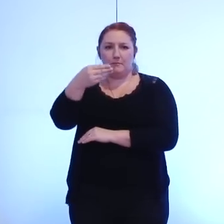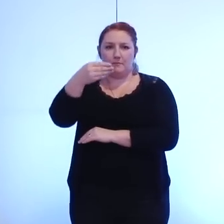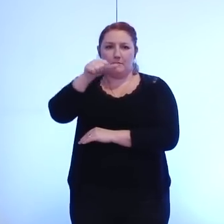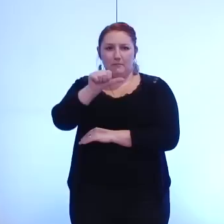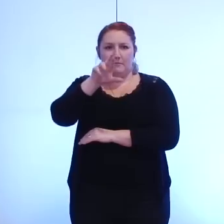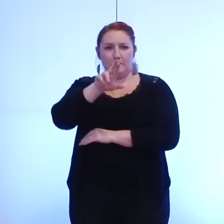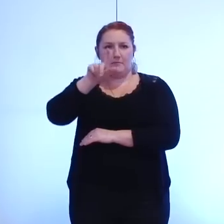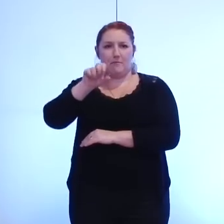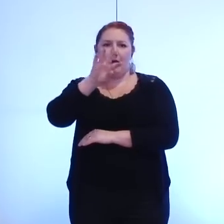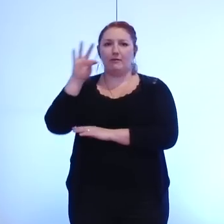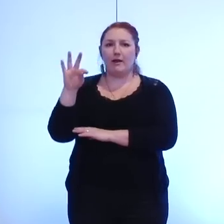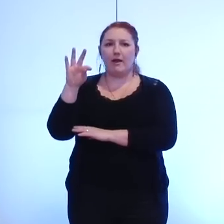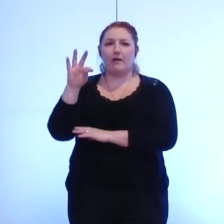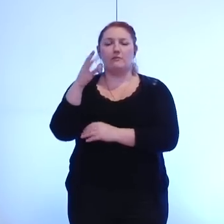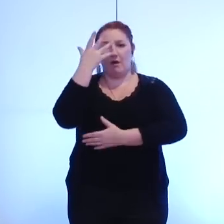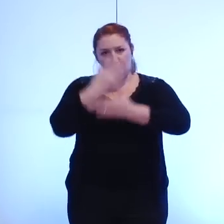Bousayenne Sadoc,